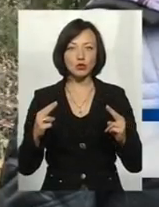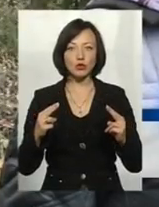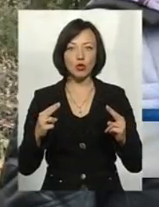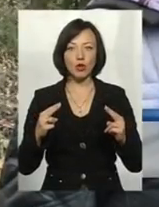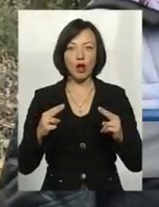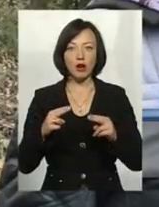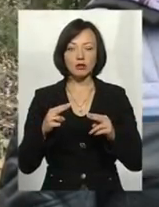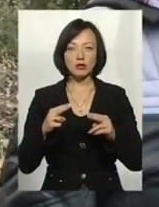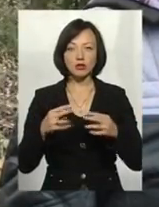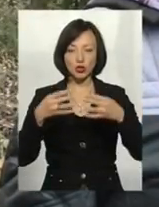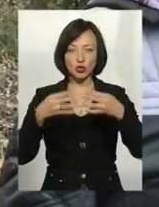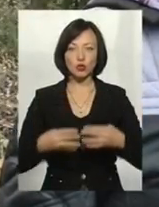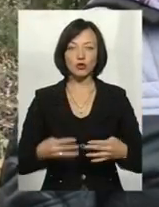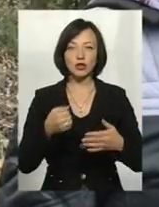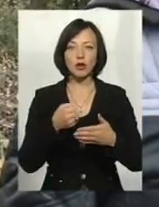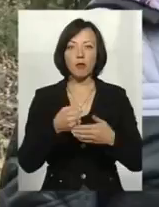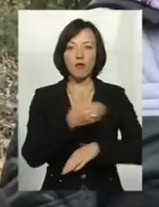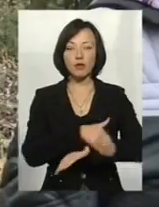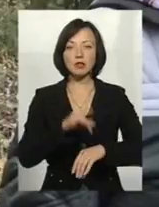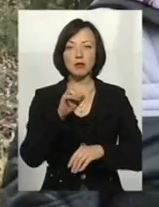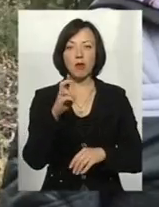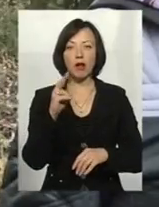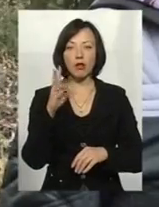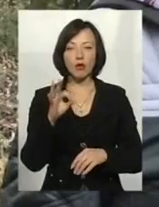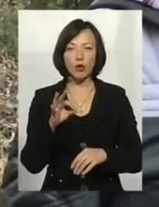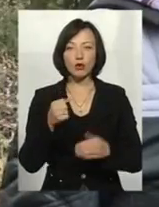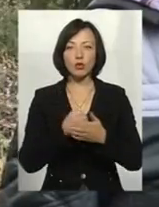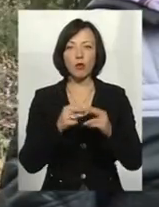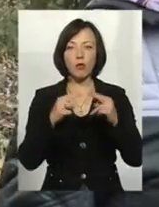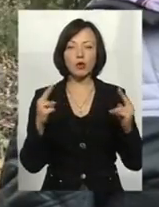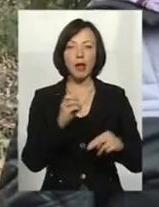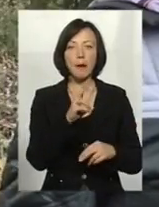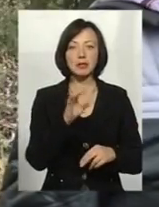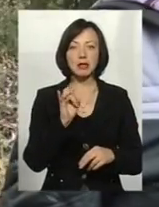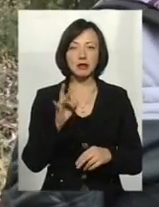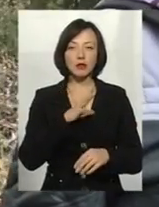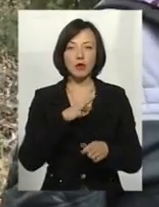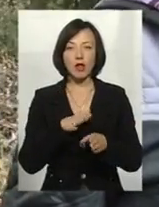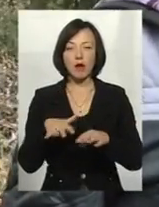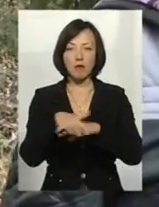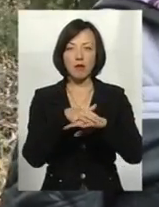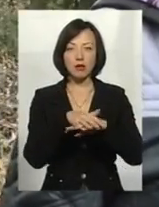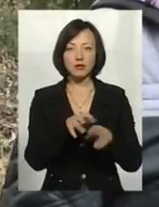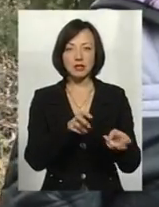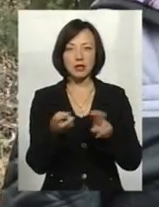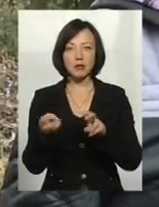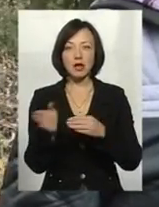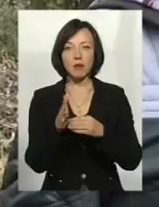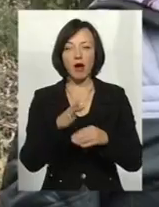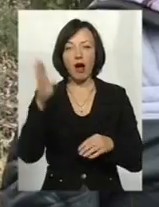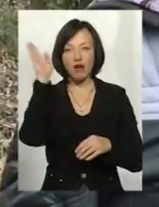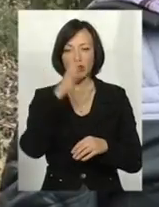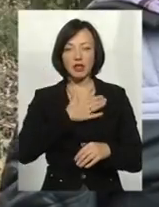вулиці Рибалка до мосту біля торгового центру епіцентру була масова загибель риби, а вода мала